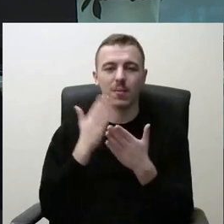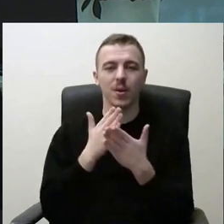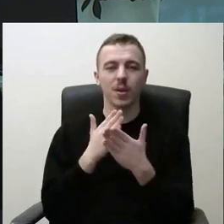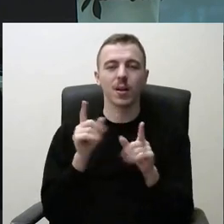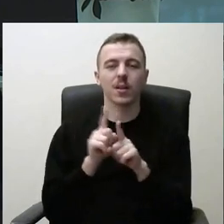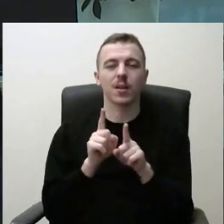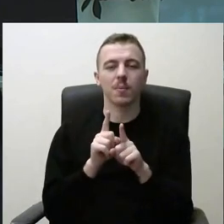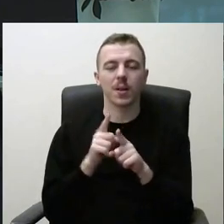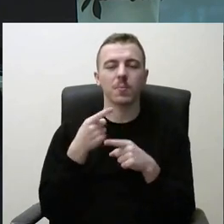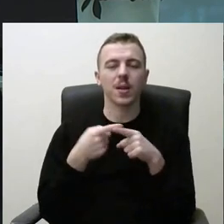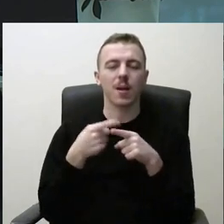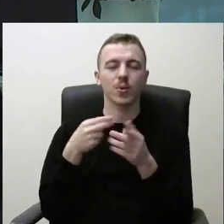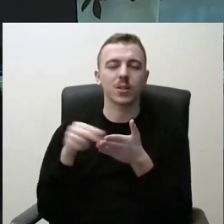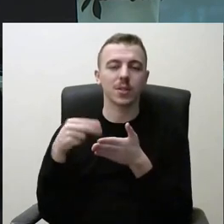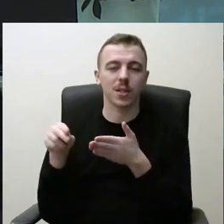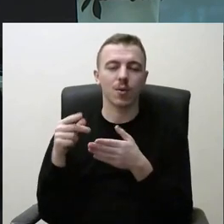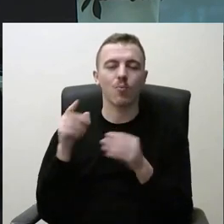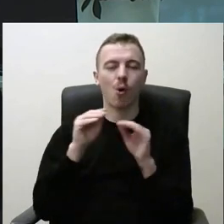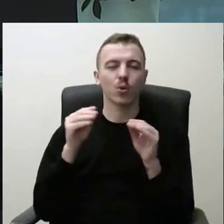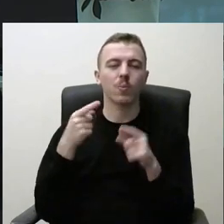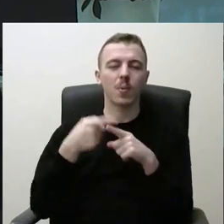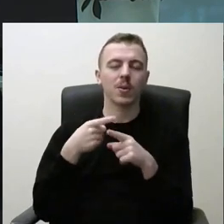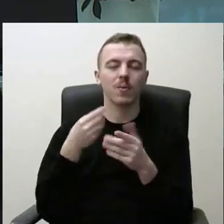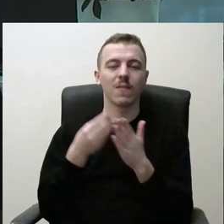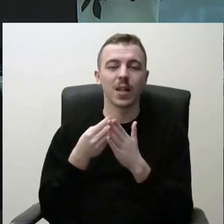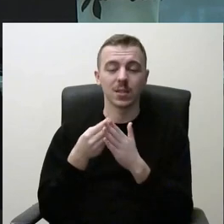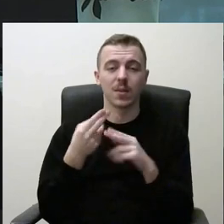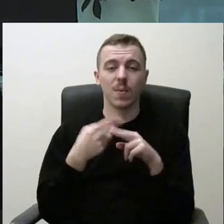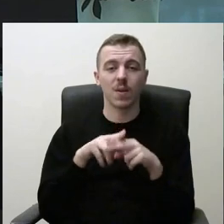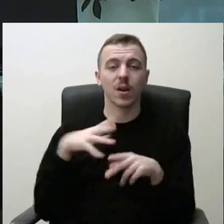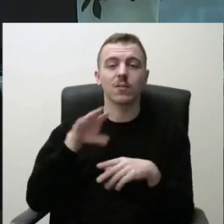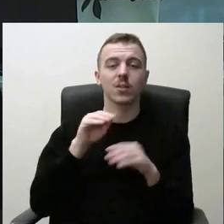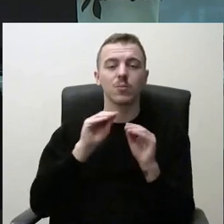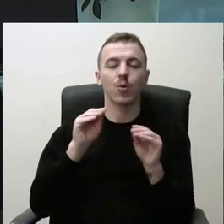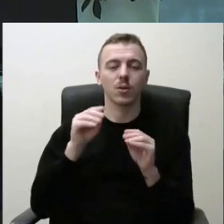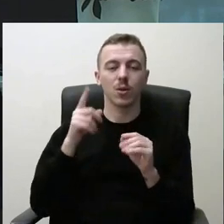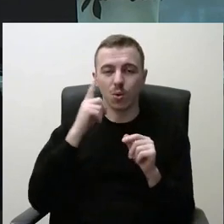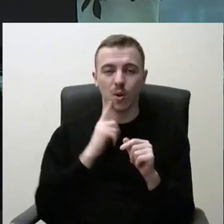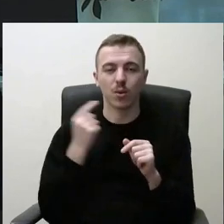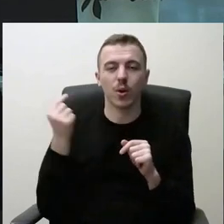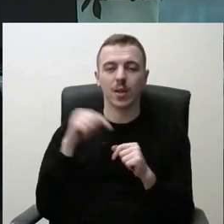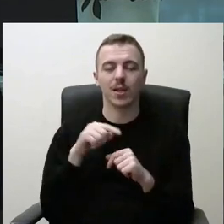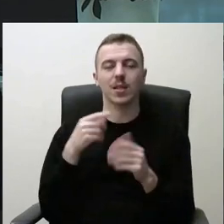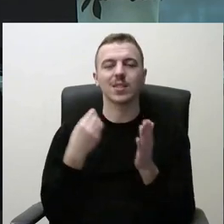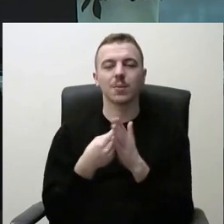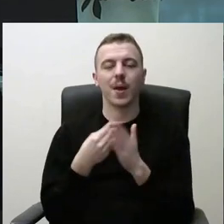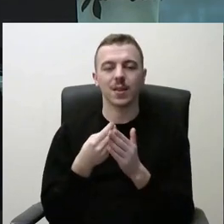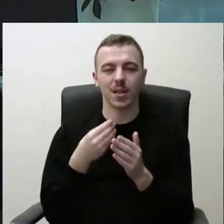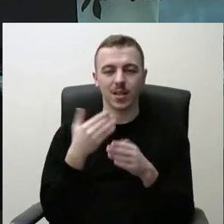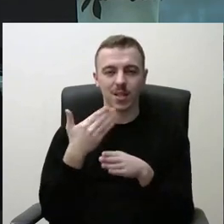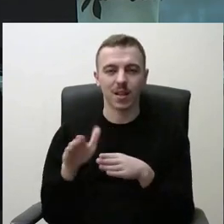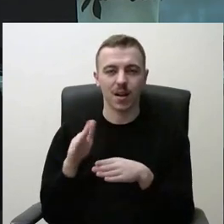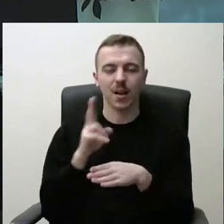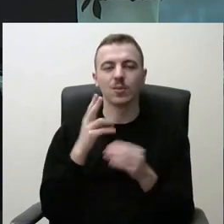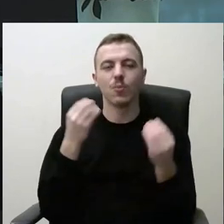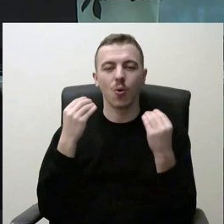priemų nesigijų mokytojai papildomai finansavimo, kad tik šiai mokytojai būtų suinteresuoti ateiti ir stipendiją skiriam, besimokantiems tie,